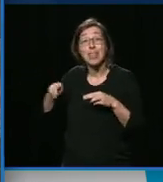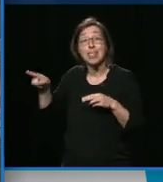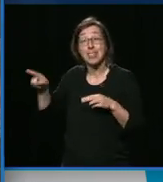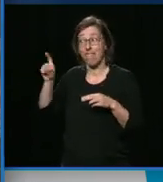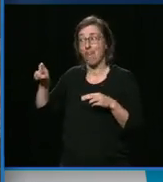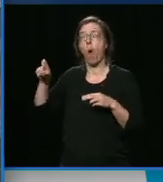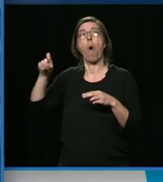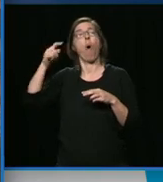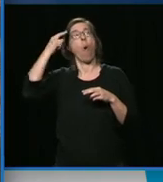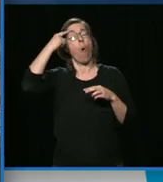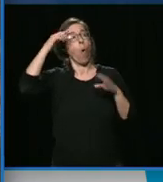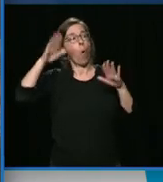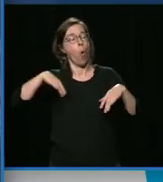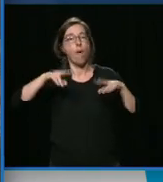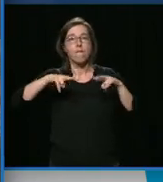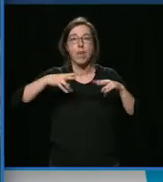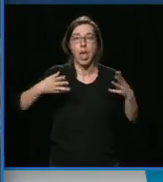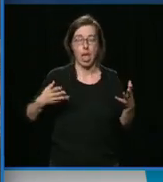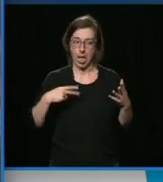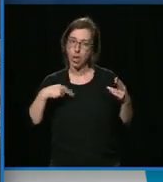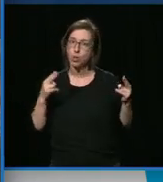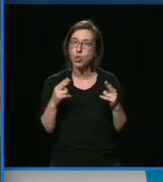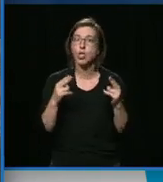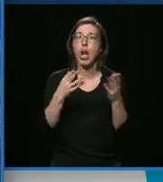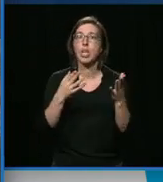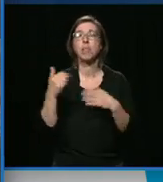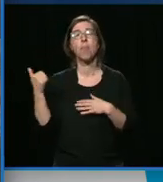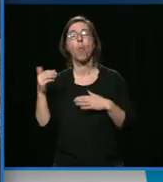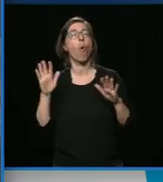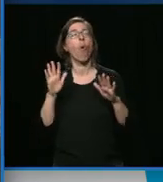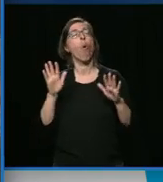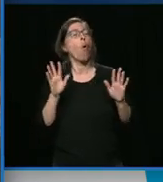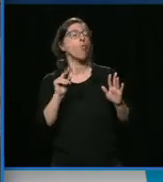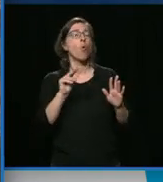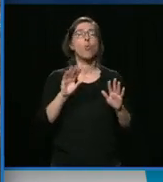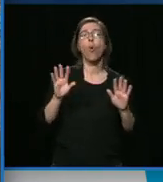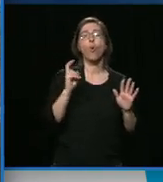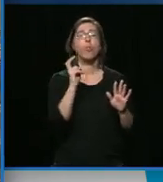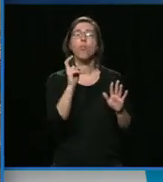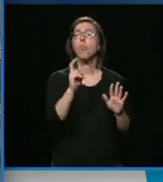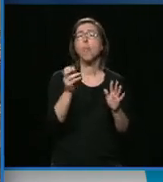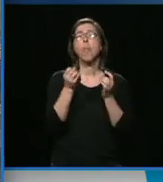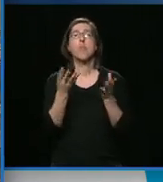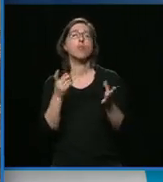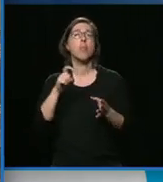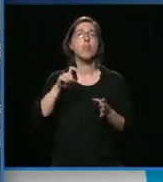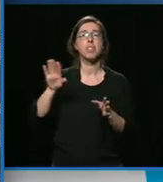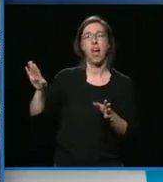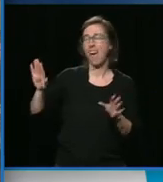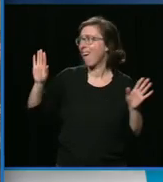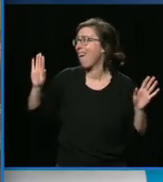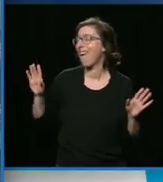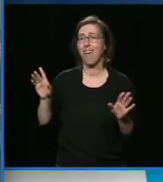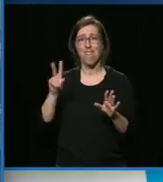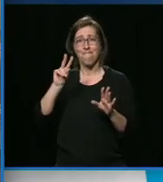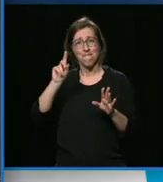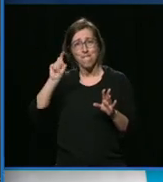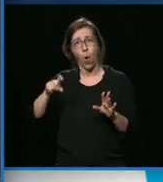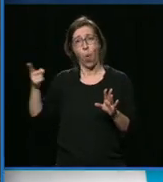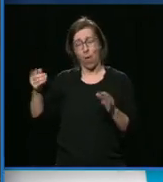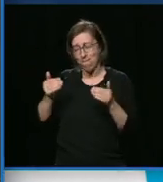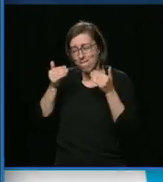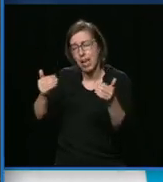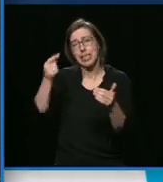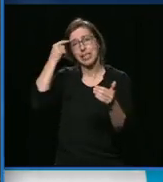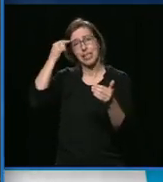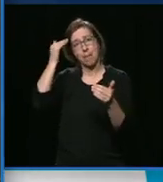va arrêter de trouver des prétextes pour ralentir un projet dont notre capital a besoin? M. le premier ministre. M. le Président,